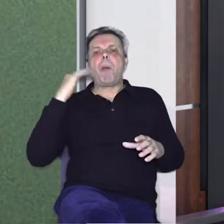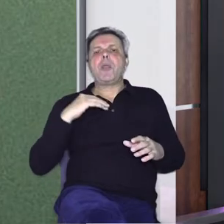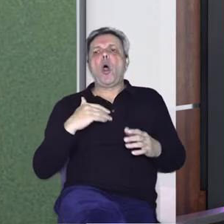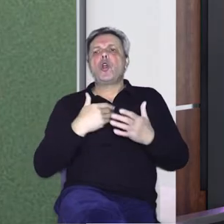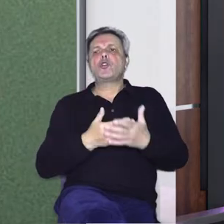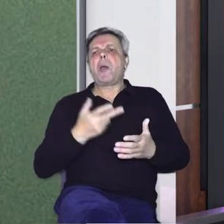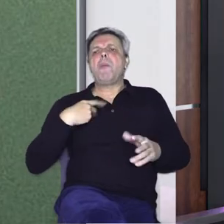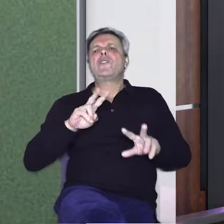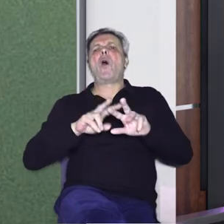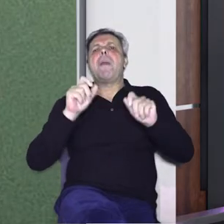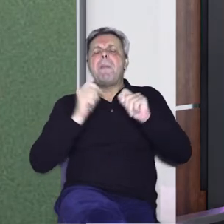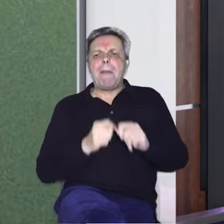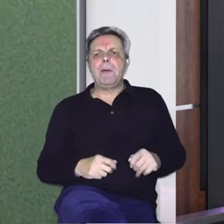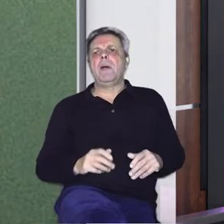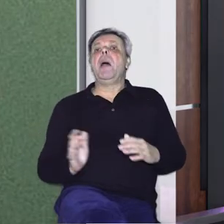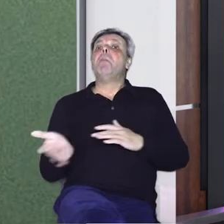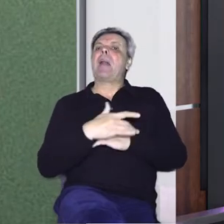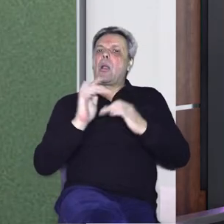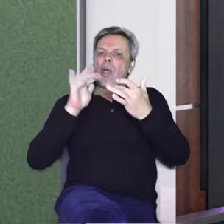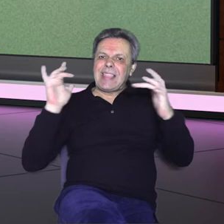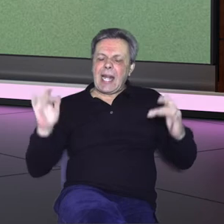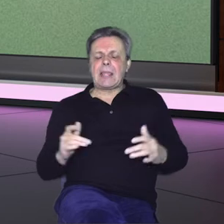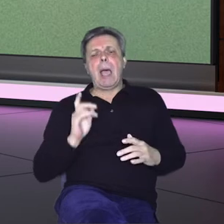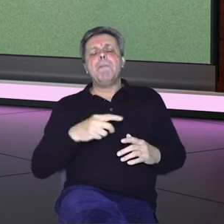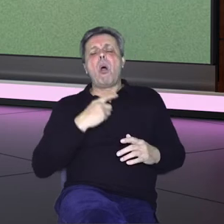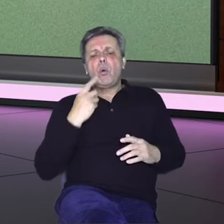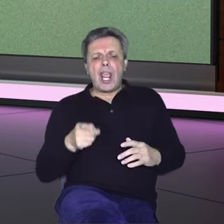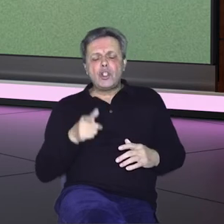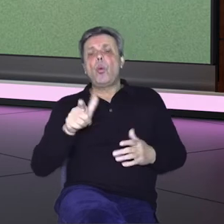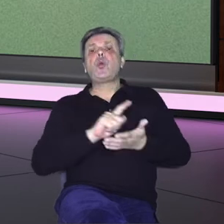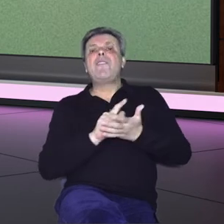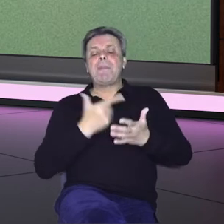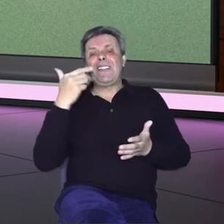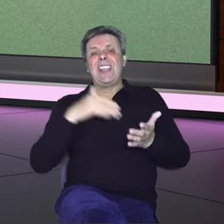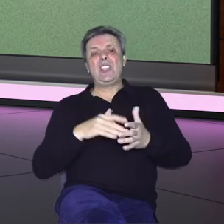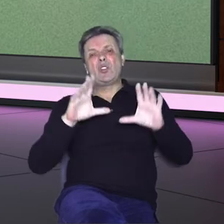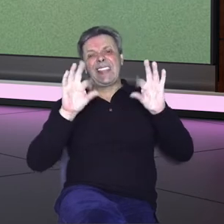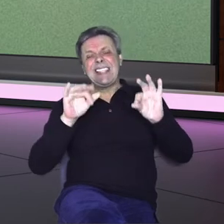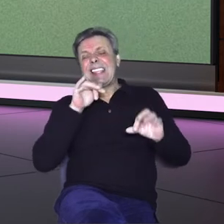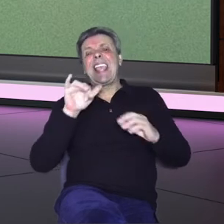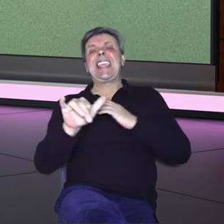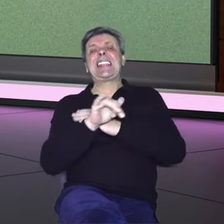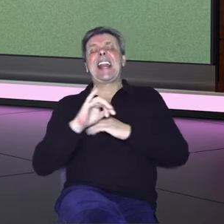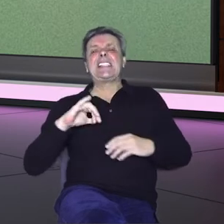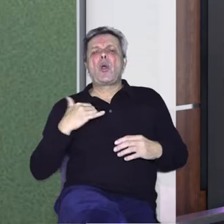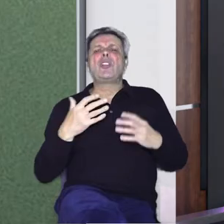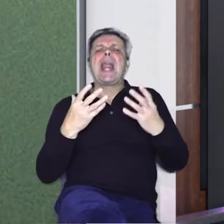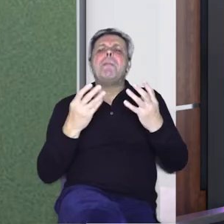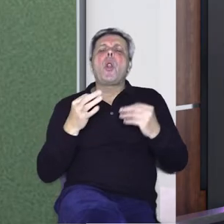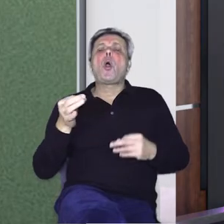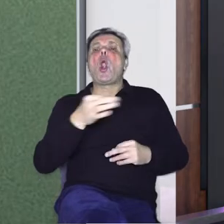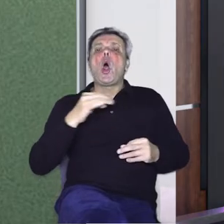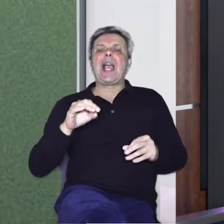dostupan. Imaju svoju web stranicu, bio je dostupan putem interneta. Čak mogu reći slobodno da u to vrijeme 2010. 2011. mnogo